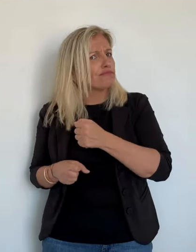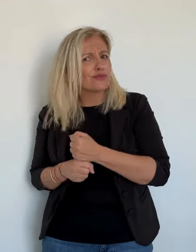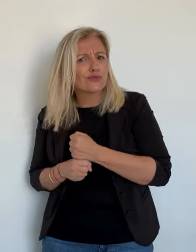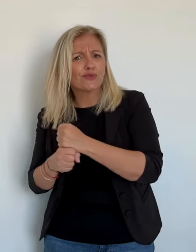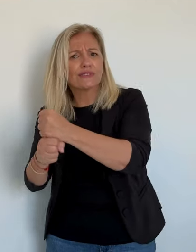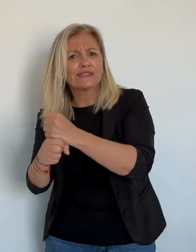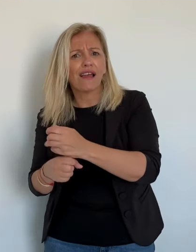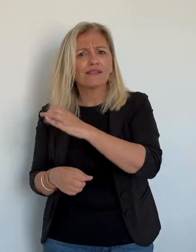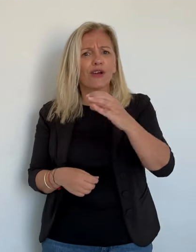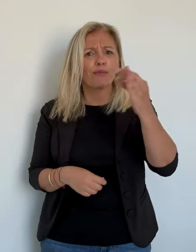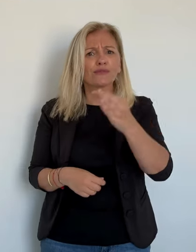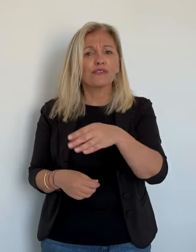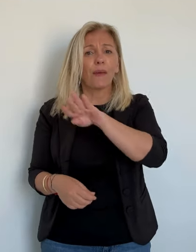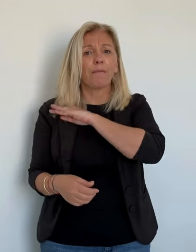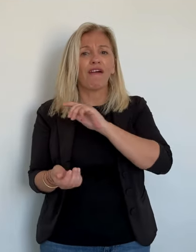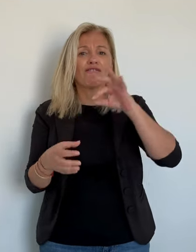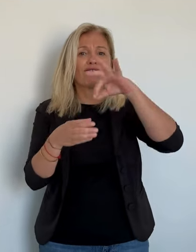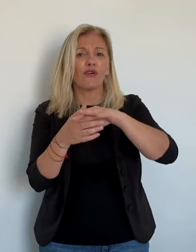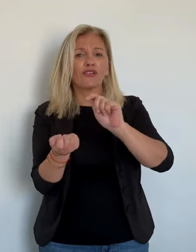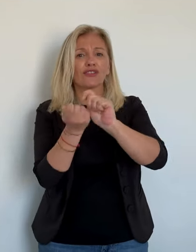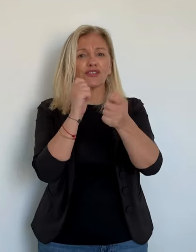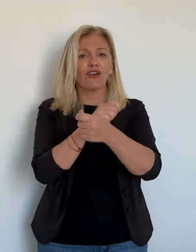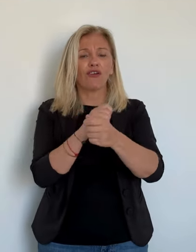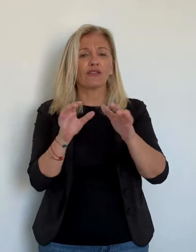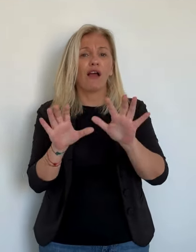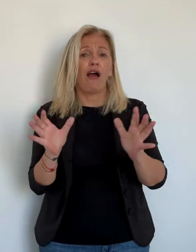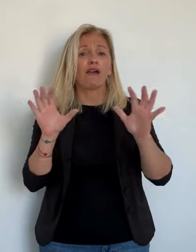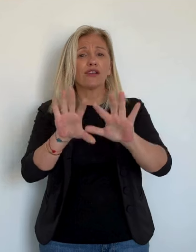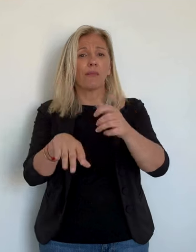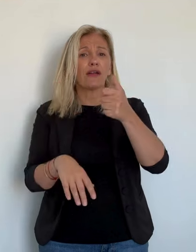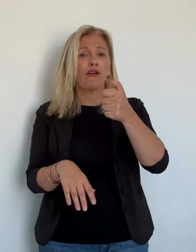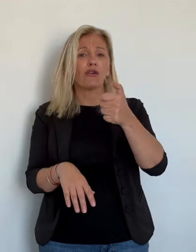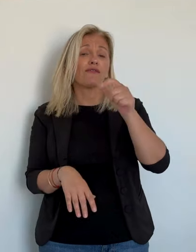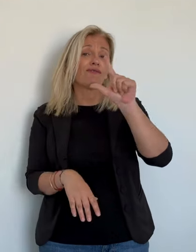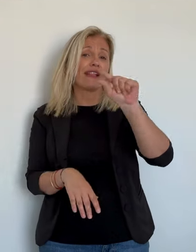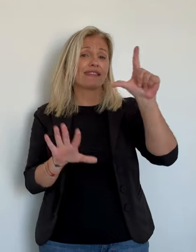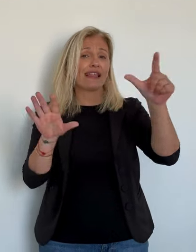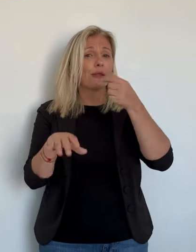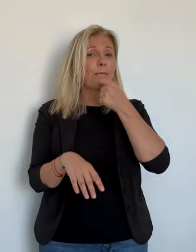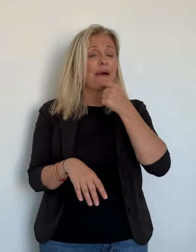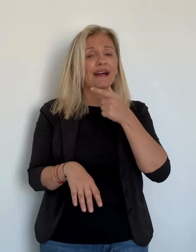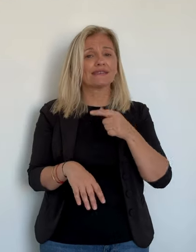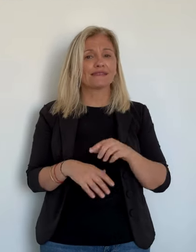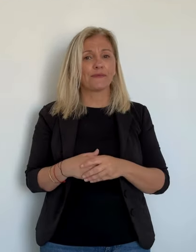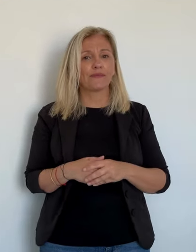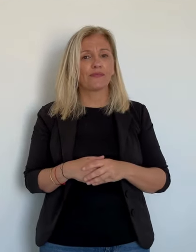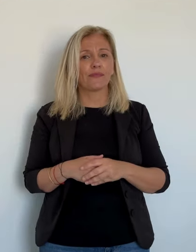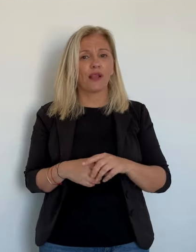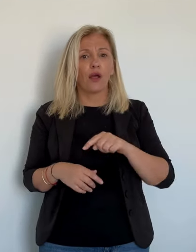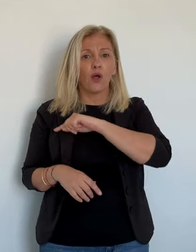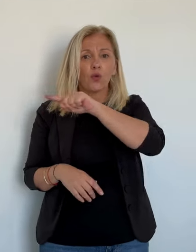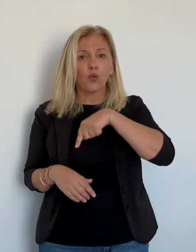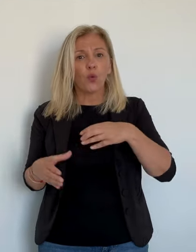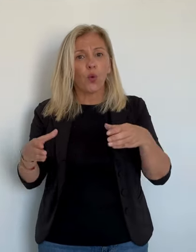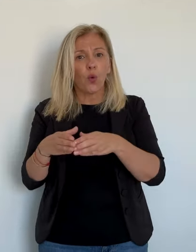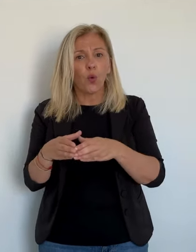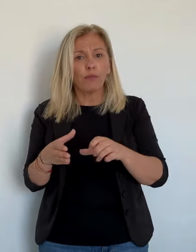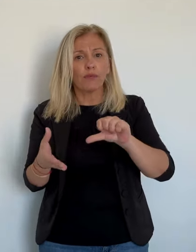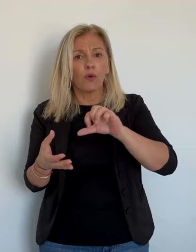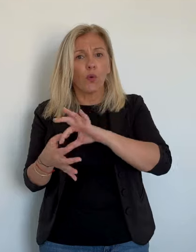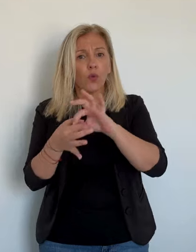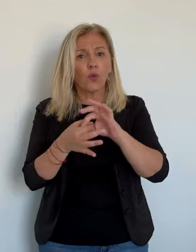c'est un lieu où on essaye de trouver des solutions. Donc nous sommes tous dans cet esprit-là. Le groupe centriste, deuxième composante de la majorité